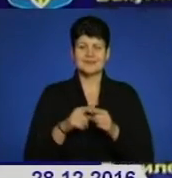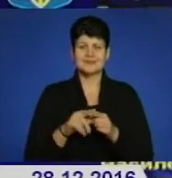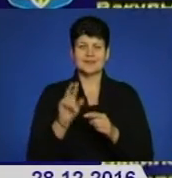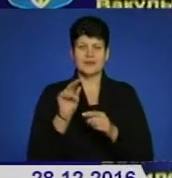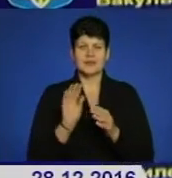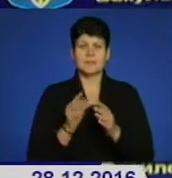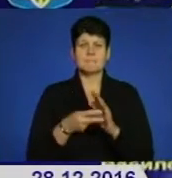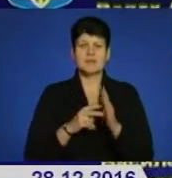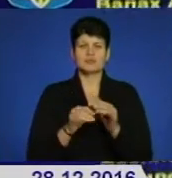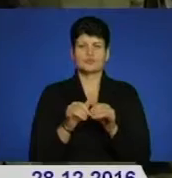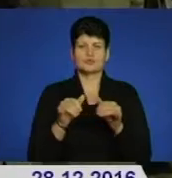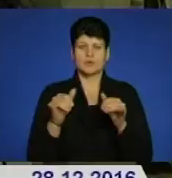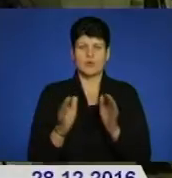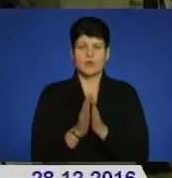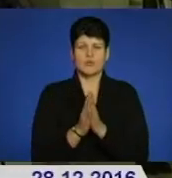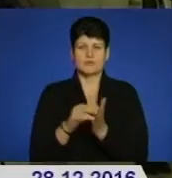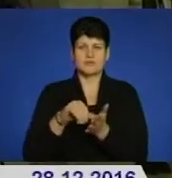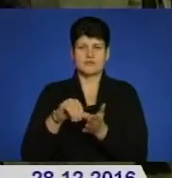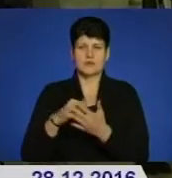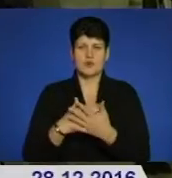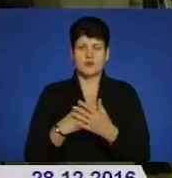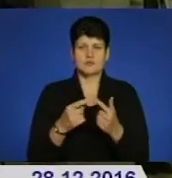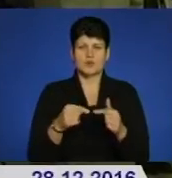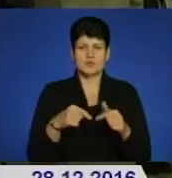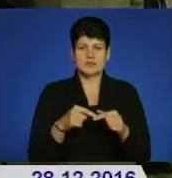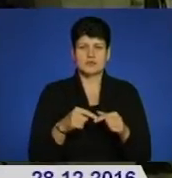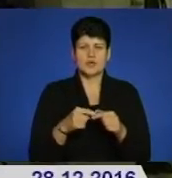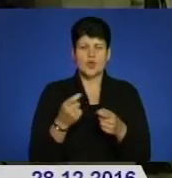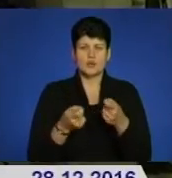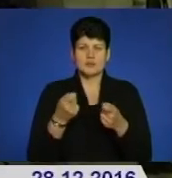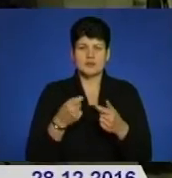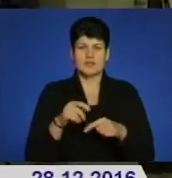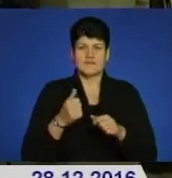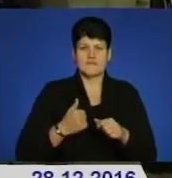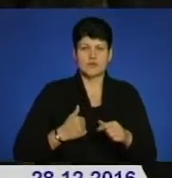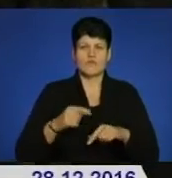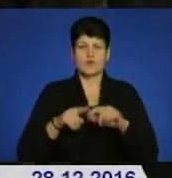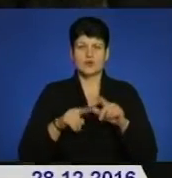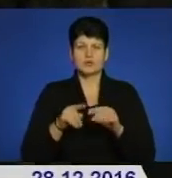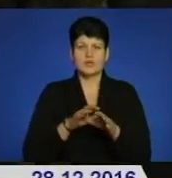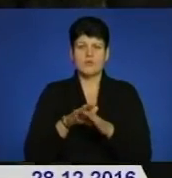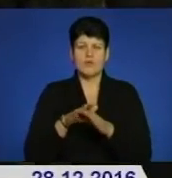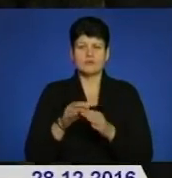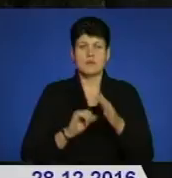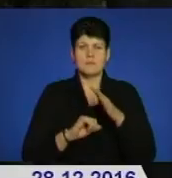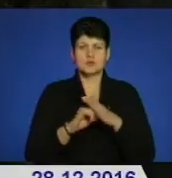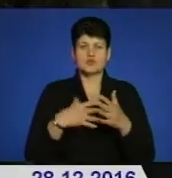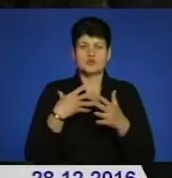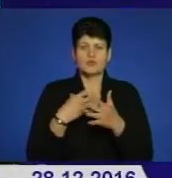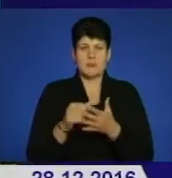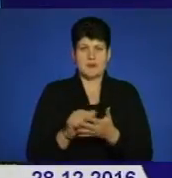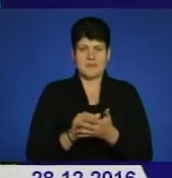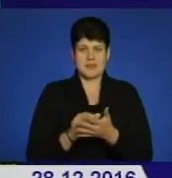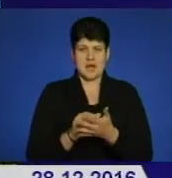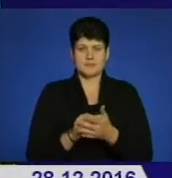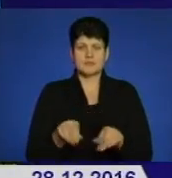планують розширити, тому просять представників громадських організацій, дослідників військових та родичів загиблих наповнювати базу власними матеріалами.